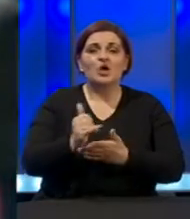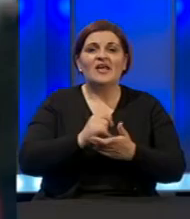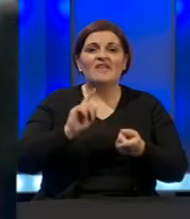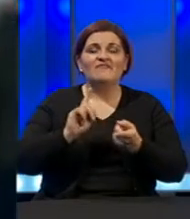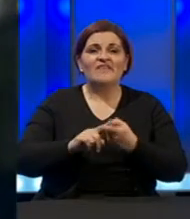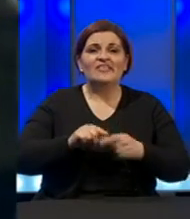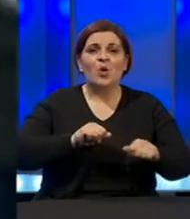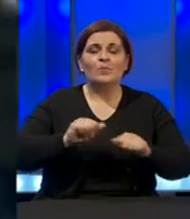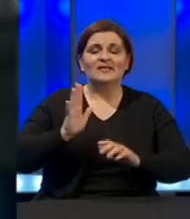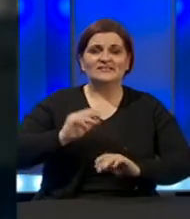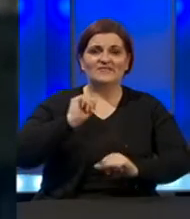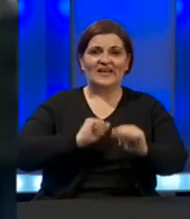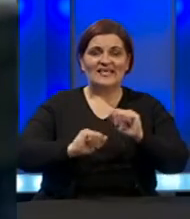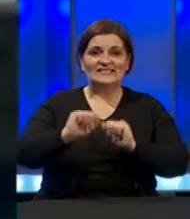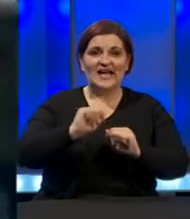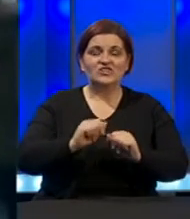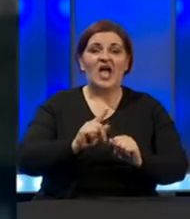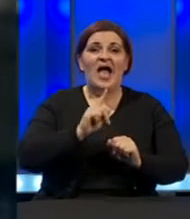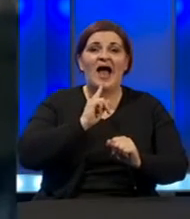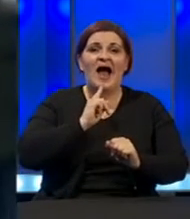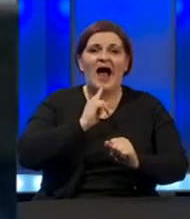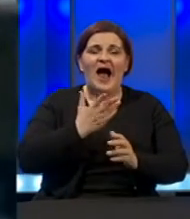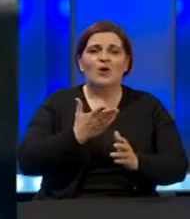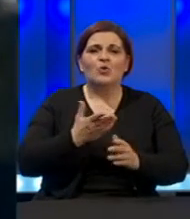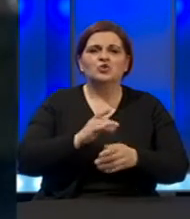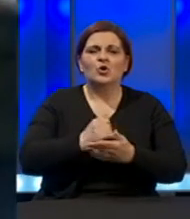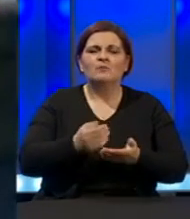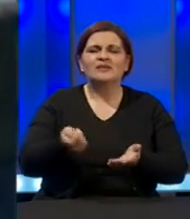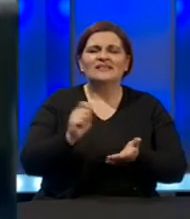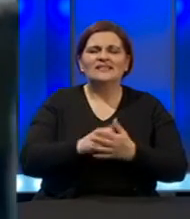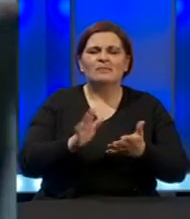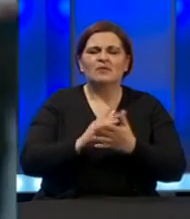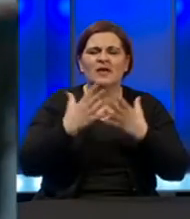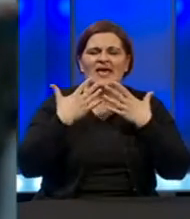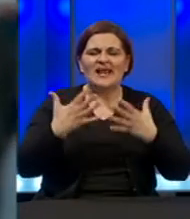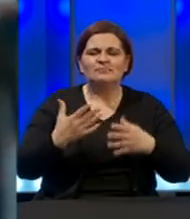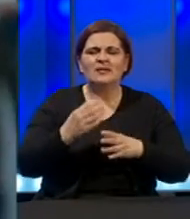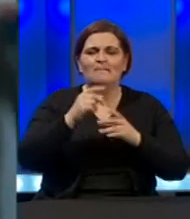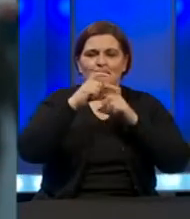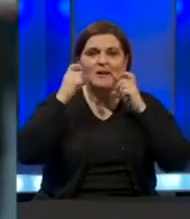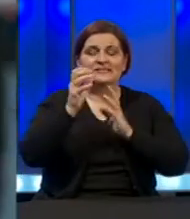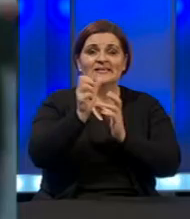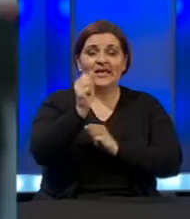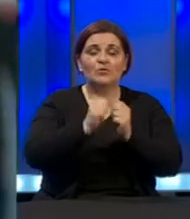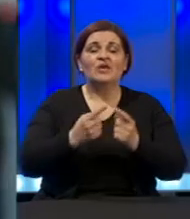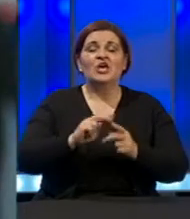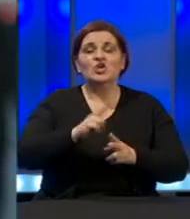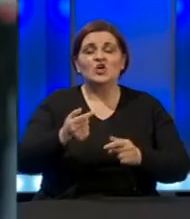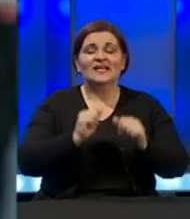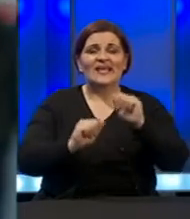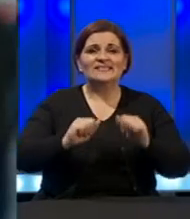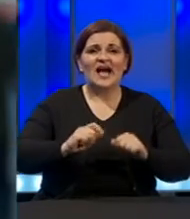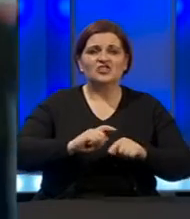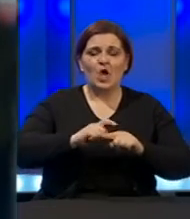federalnoj upravi civilne zaštite, a koje će se koristiti za nabavku respiratora, maske, rukavica i ostale zaštitne opreme.